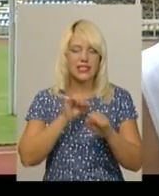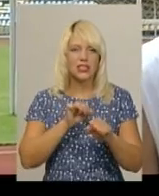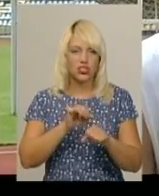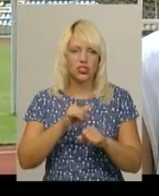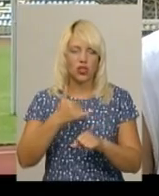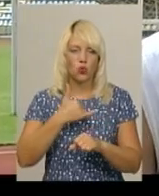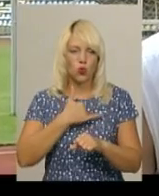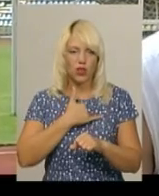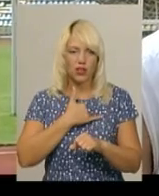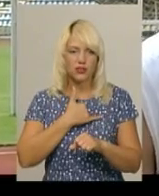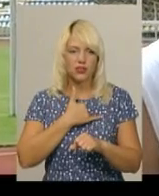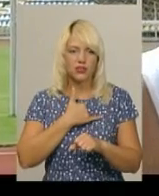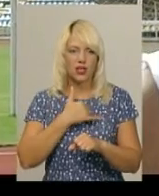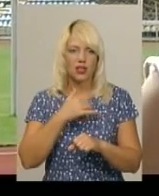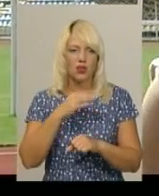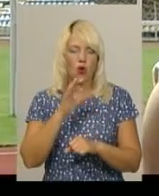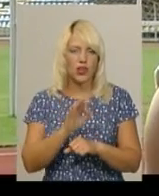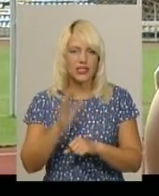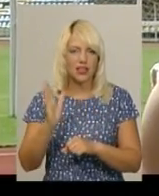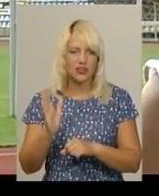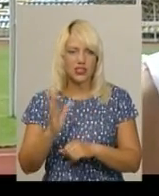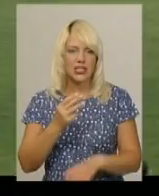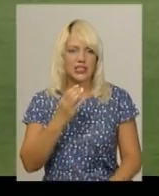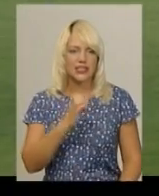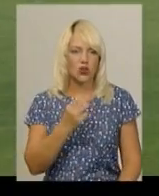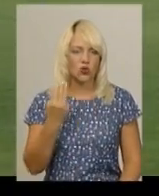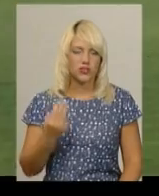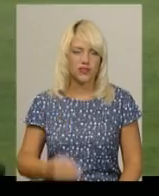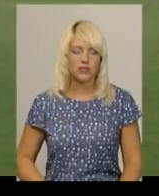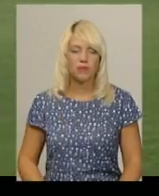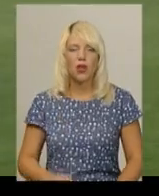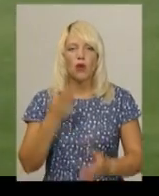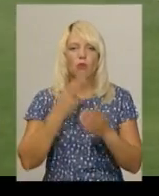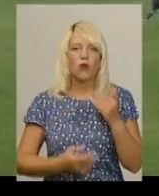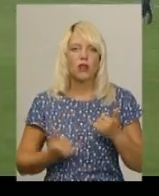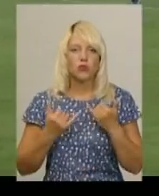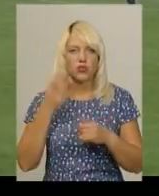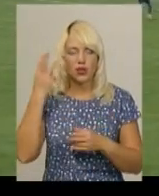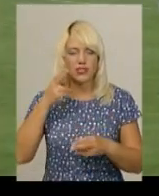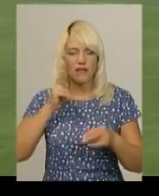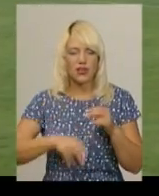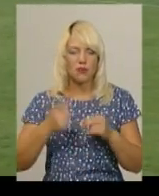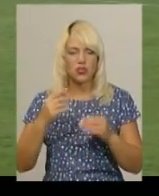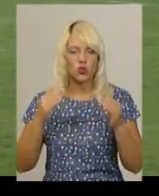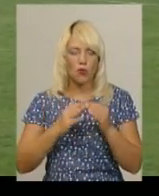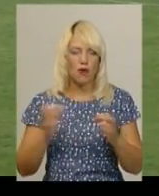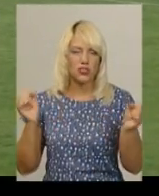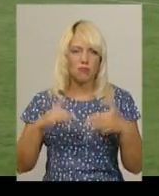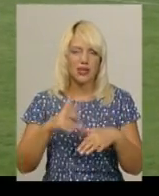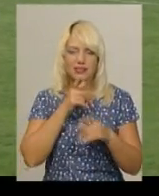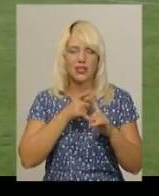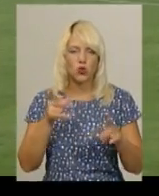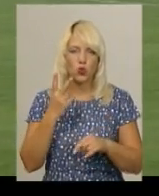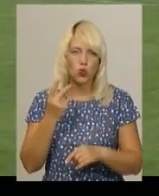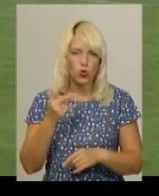у нас був Олександр Воловик і Сережа Швецький. Поразкою для хмельничан завершився перший домашній матч сезону в другій лізі